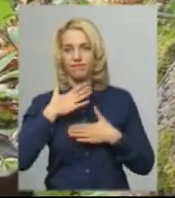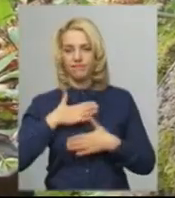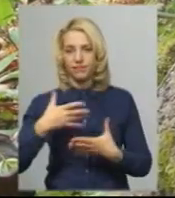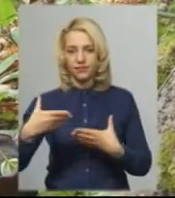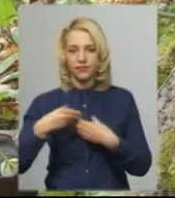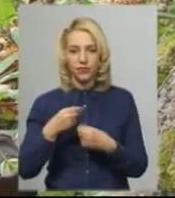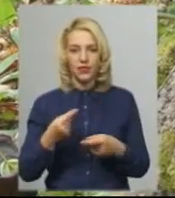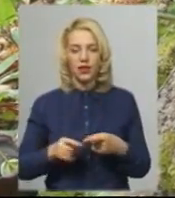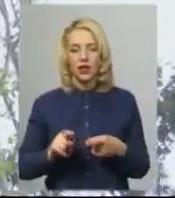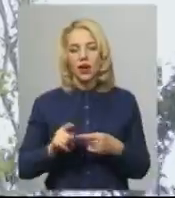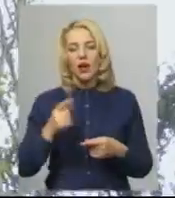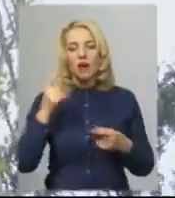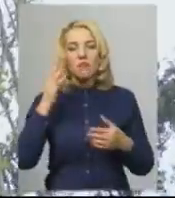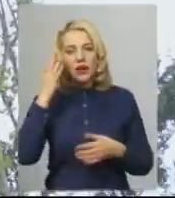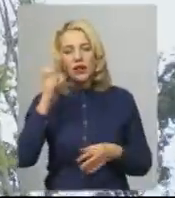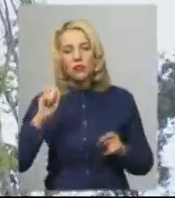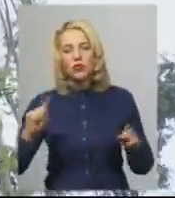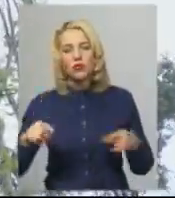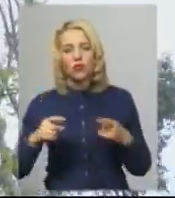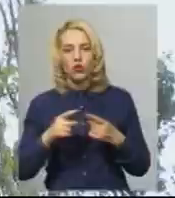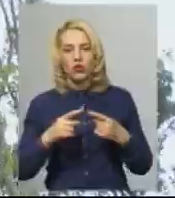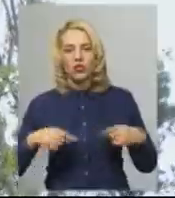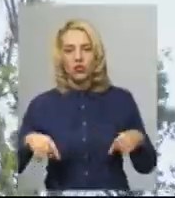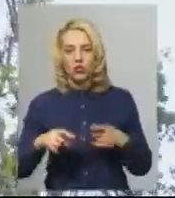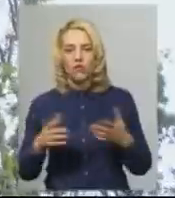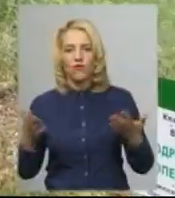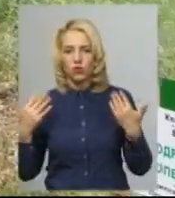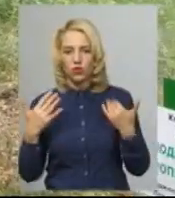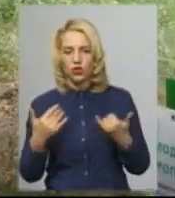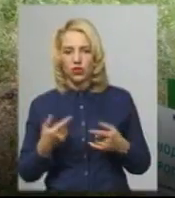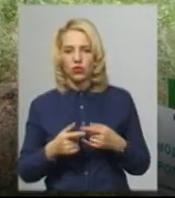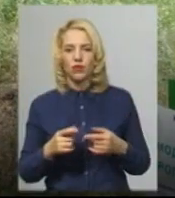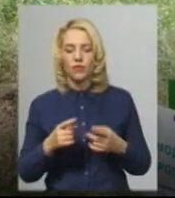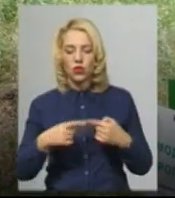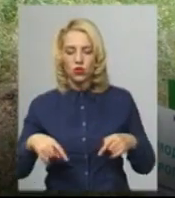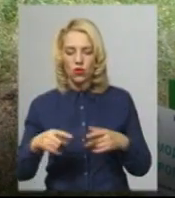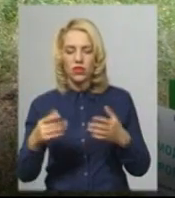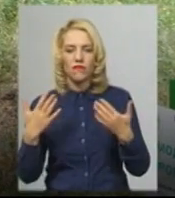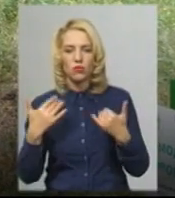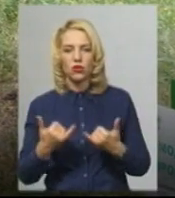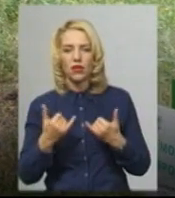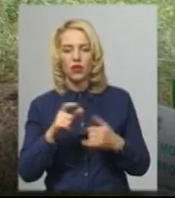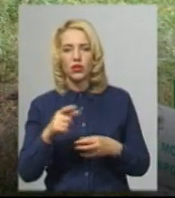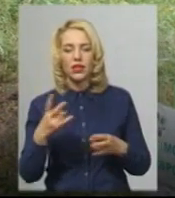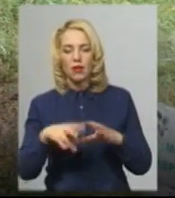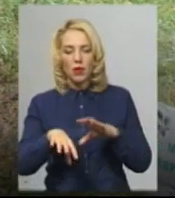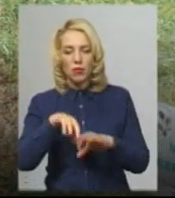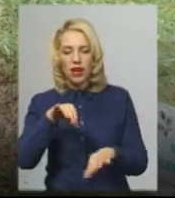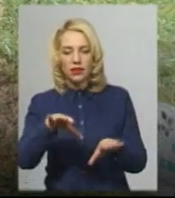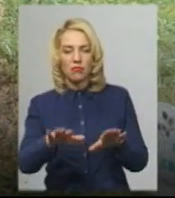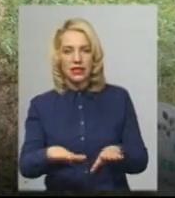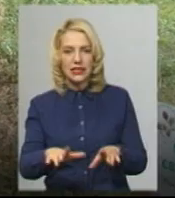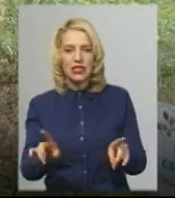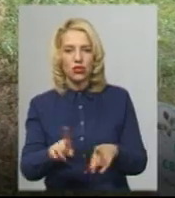лісник про створення зони відпочинку для тих, хто приїздить до лісу. Зона відпочинку для людей, але це треба вибирати місце, щоб…